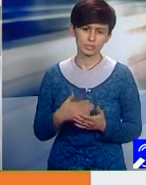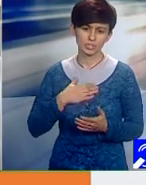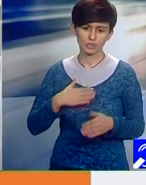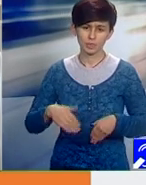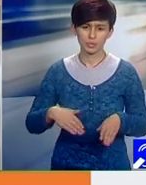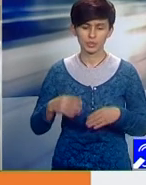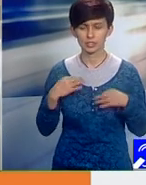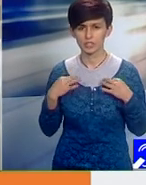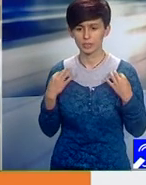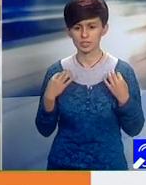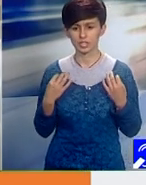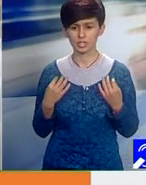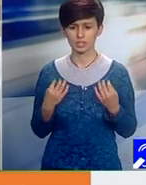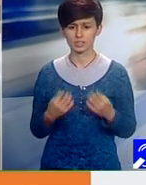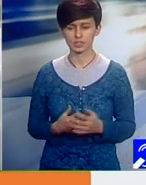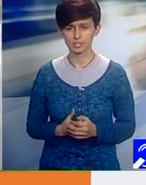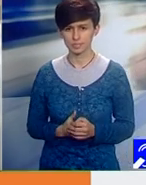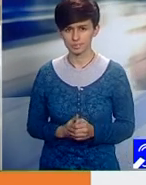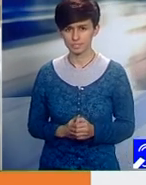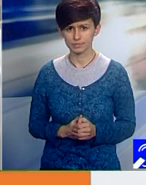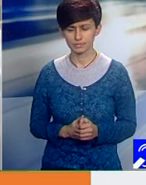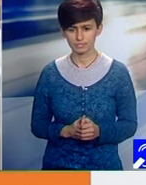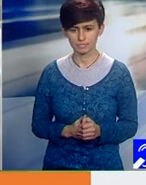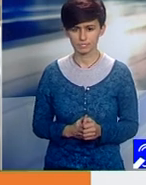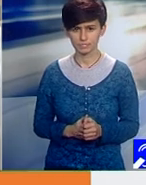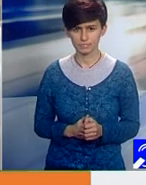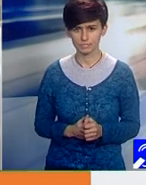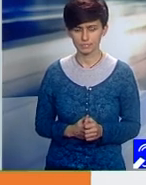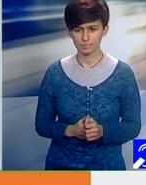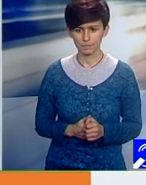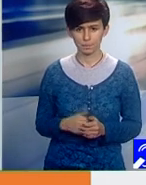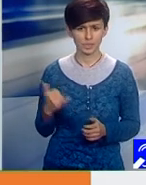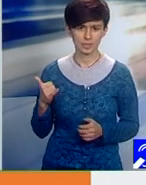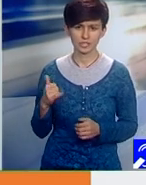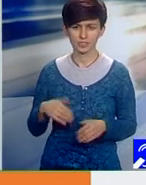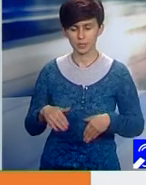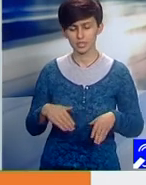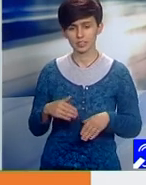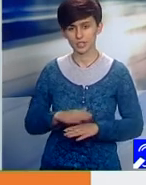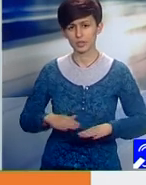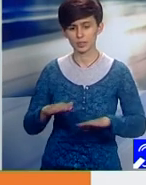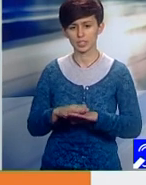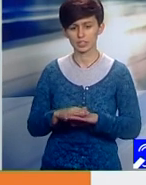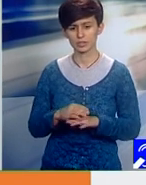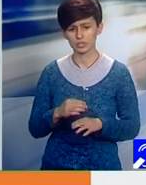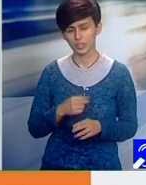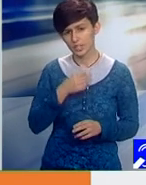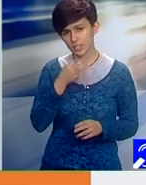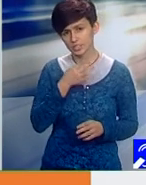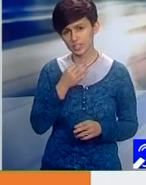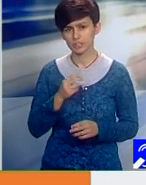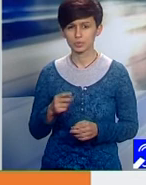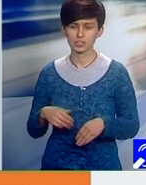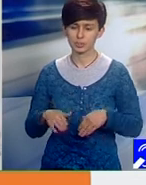prețurilor în guvern să-mi spună cel de la mediu cum se fac prețurile la sănătate? Sau cel de la Ministerul